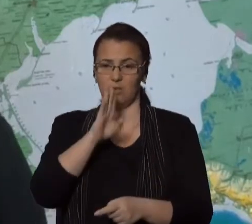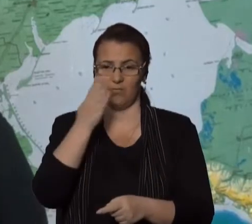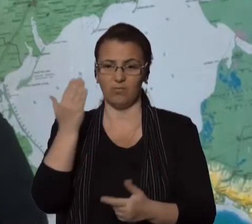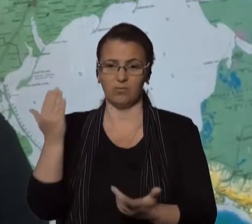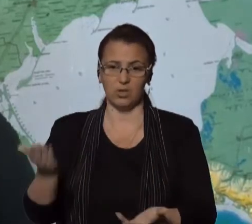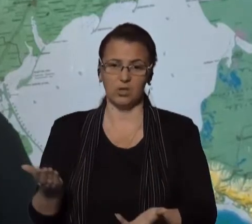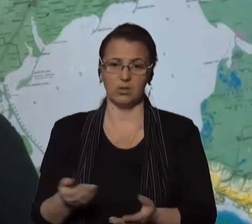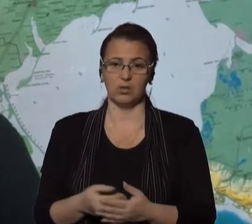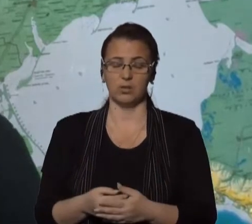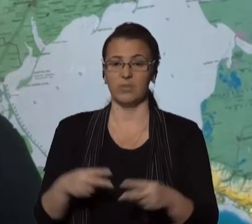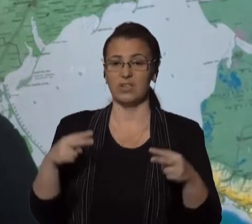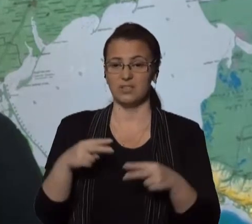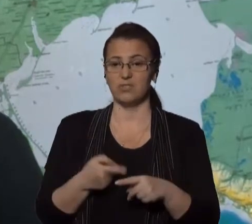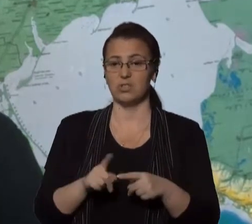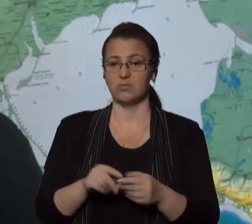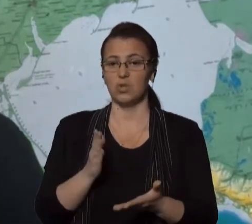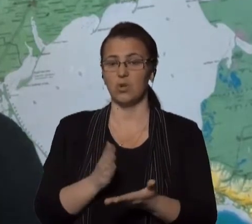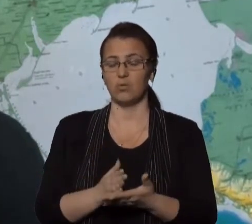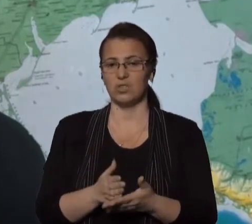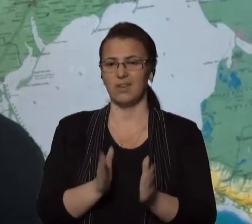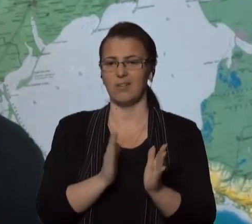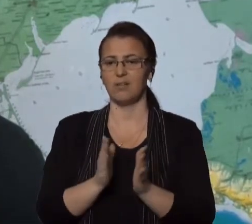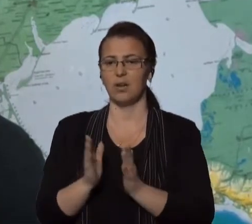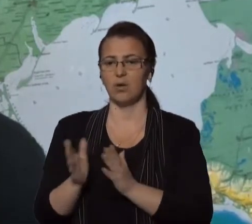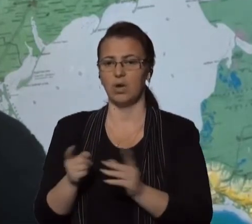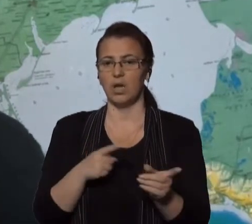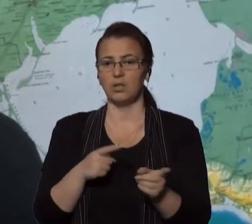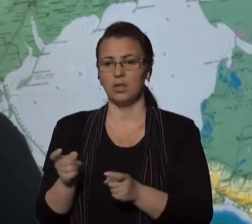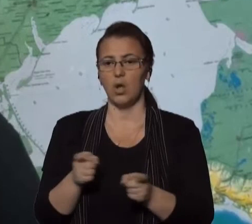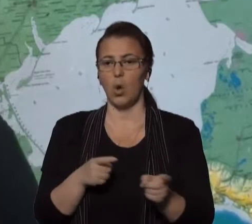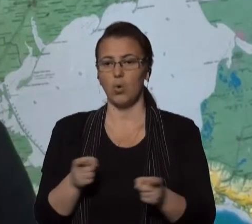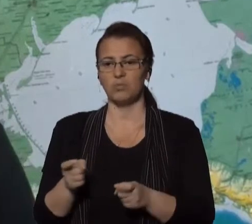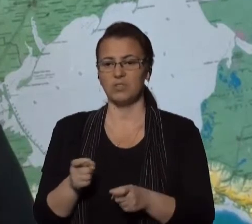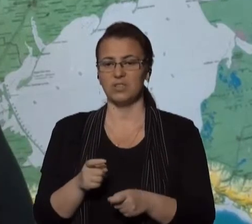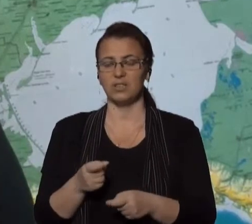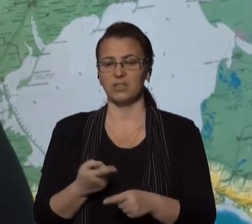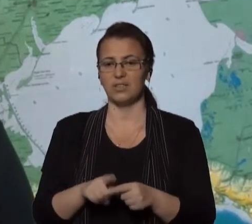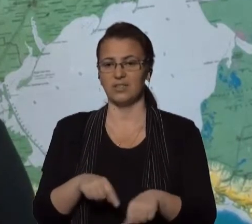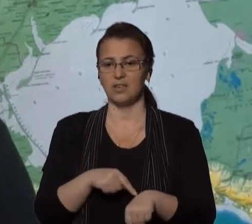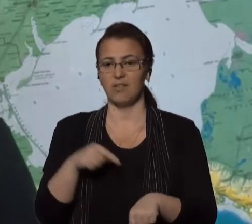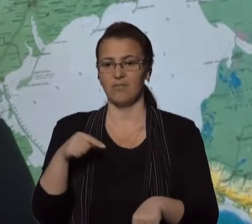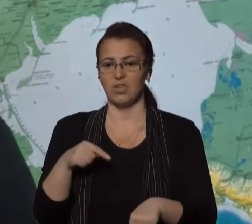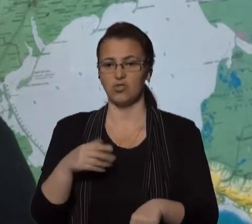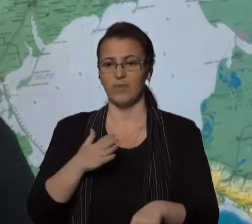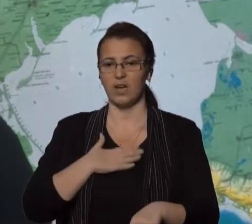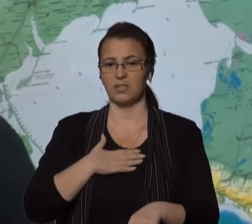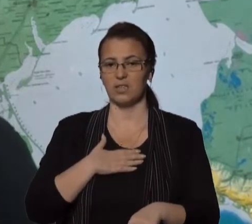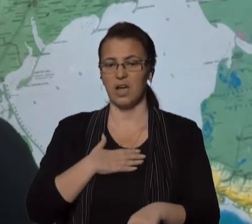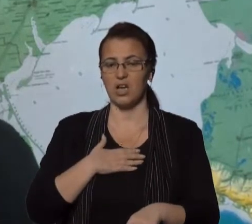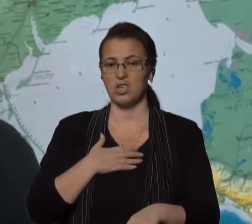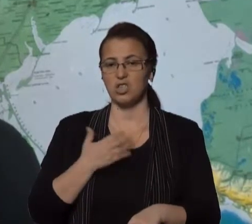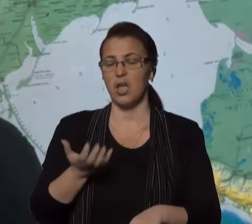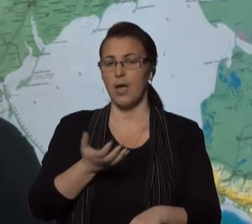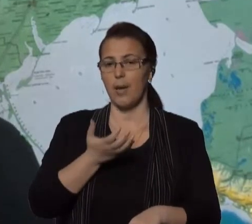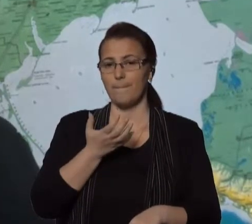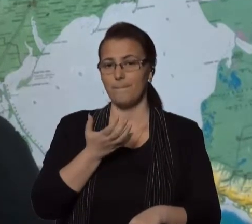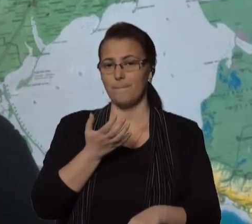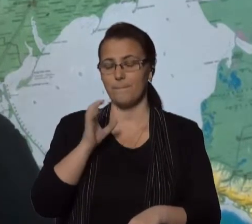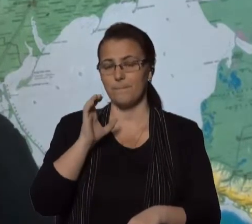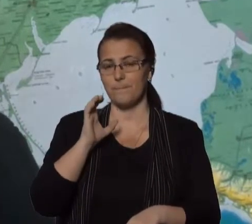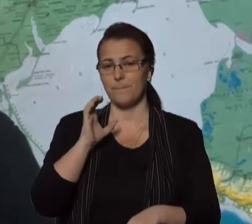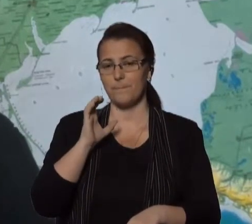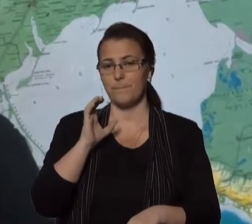стороною. Свідченням цього є досить регулярні обстріли, які відчувають наші північні регіони